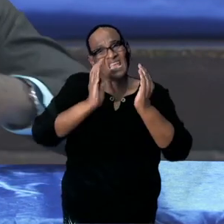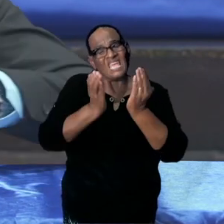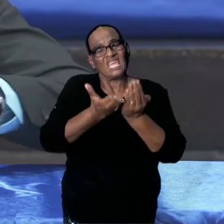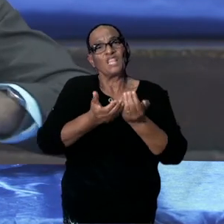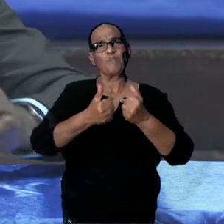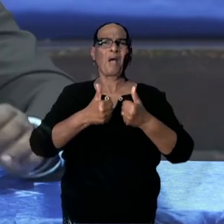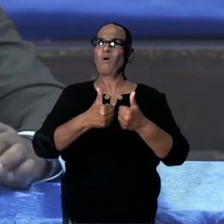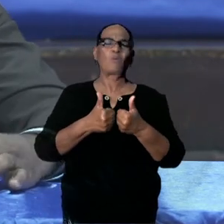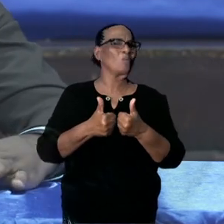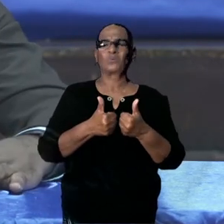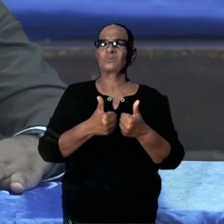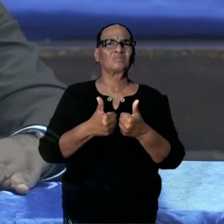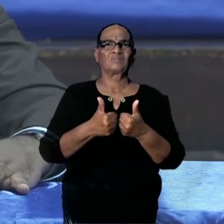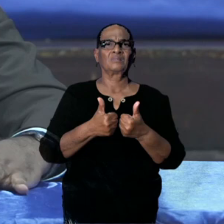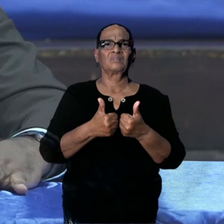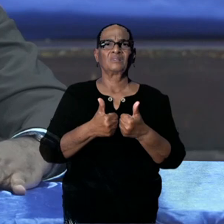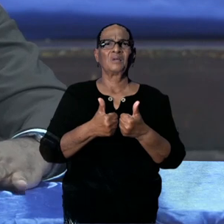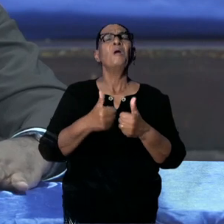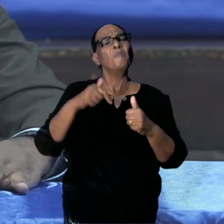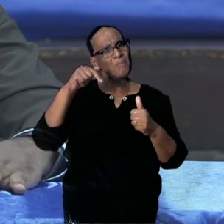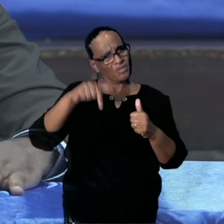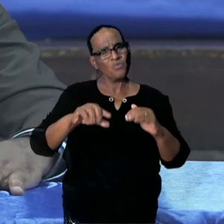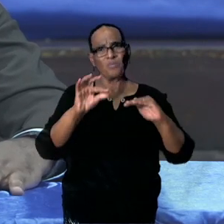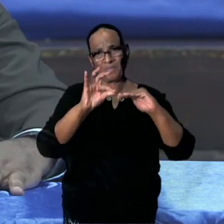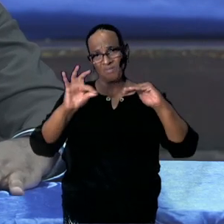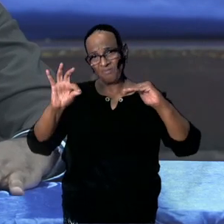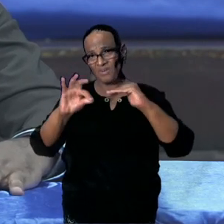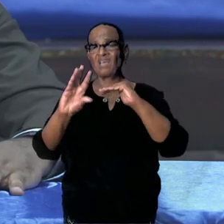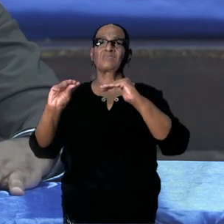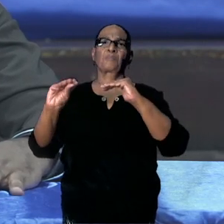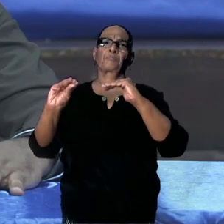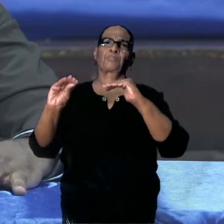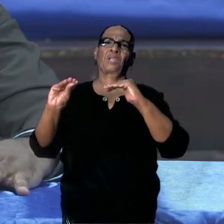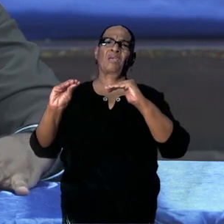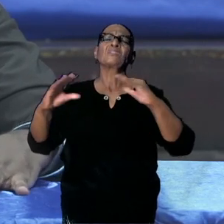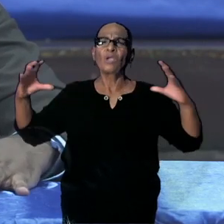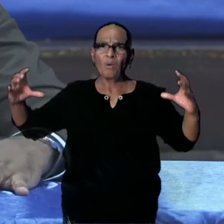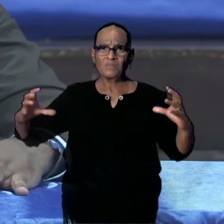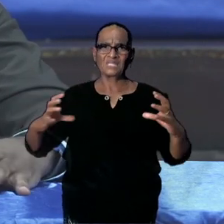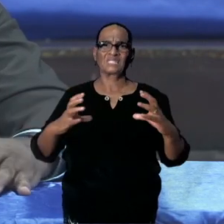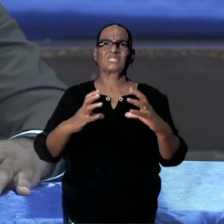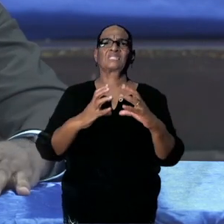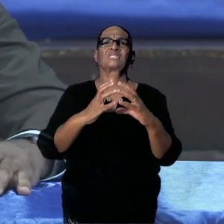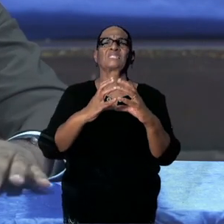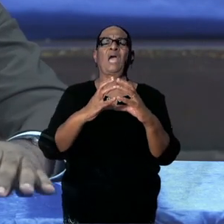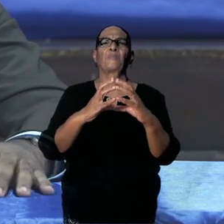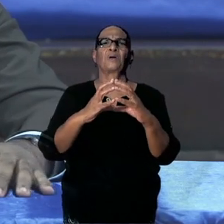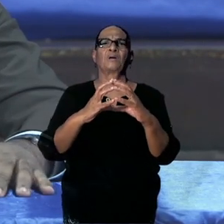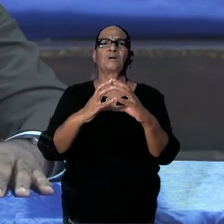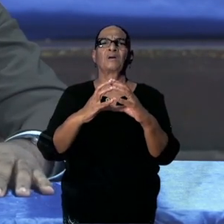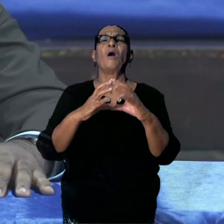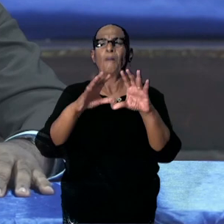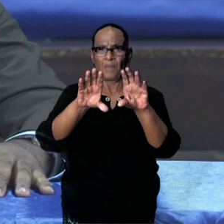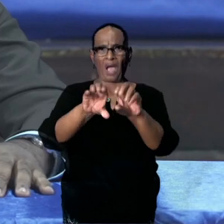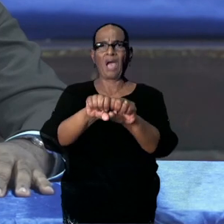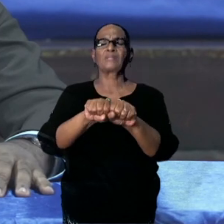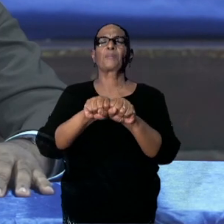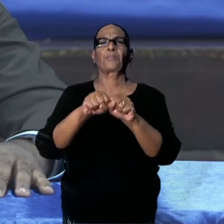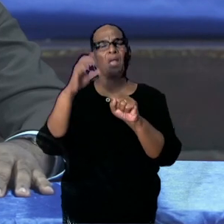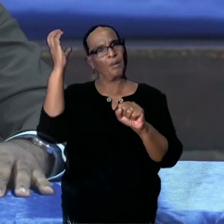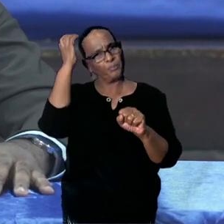zijn in gesprek met de Fransen om gezamenlijk dit aan te pakken.